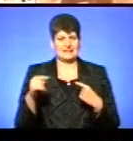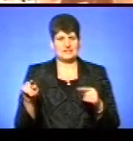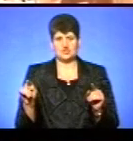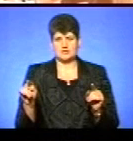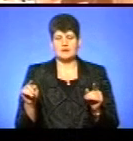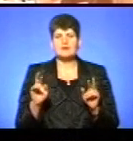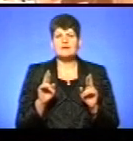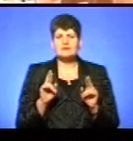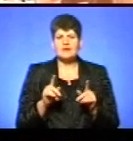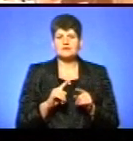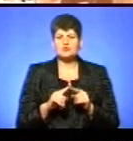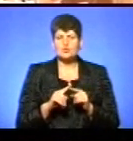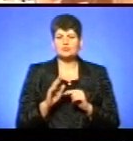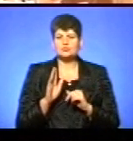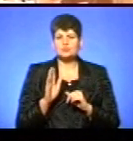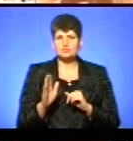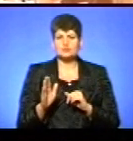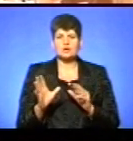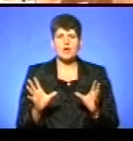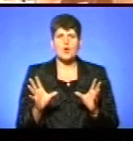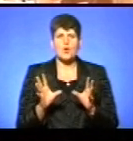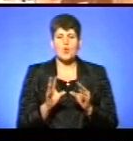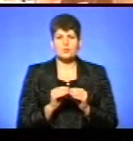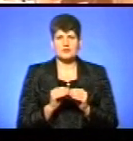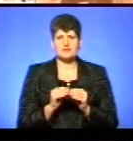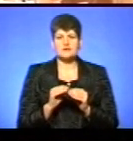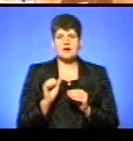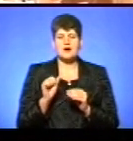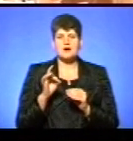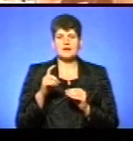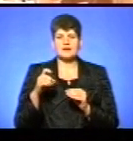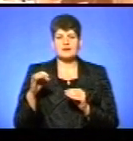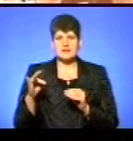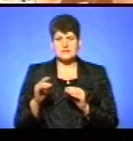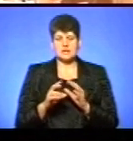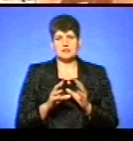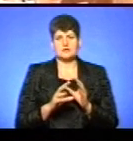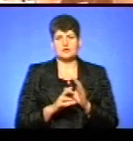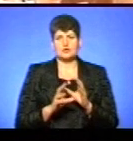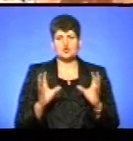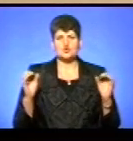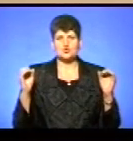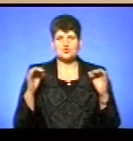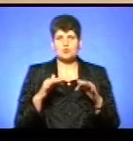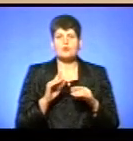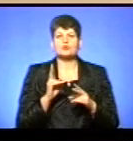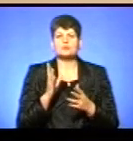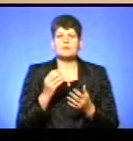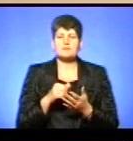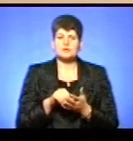Як скоро відбудеться об'єднавчий архієрейський собор? І хто в ньому буде брати участь?